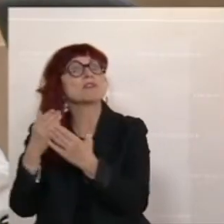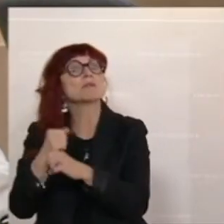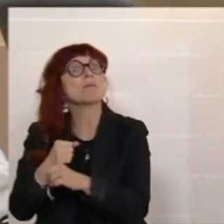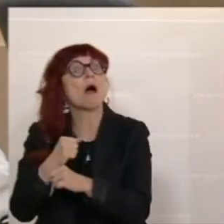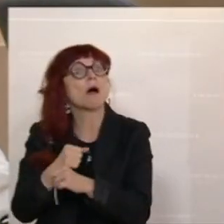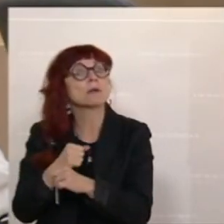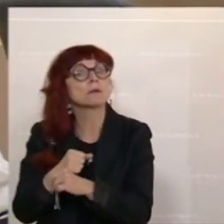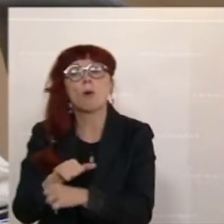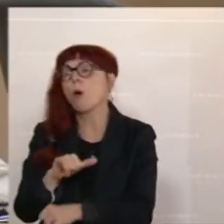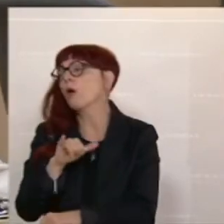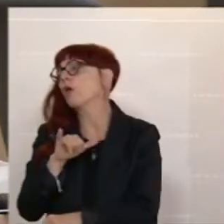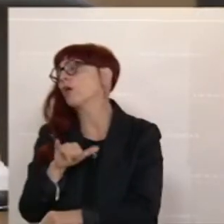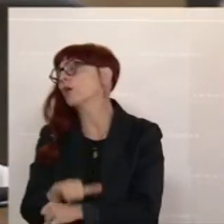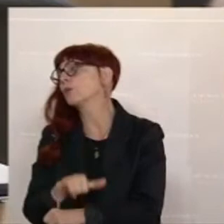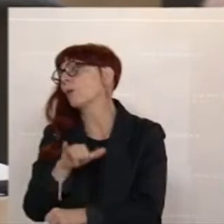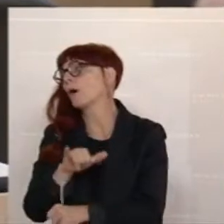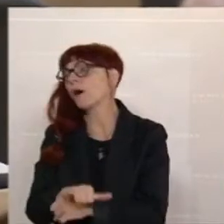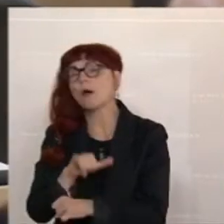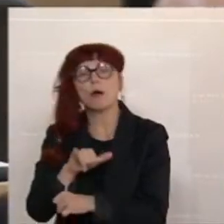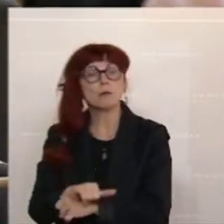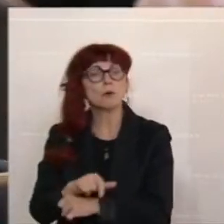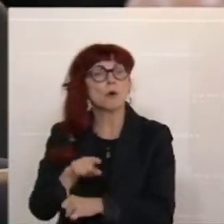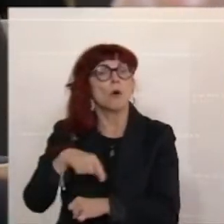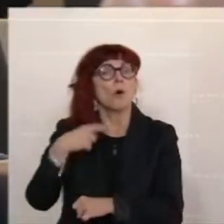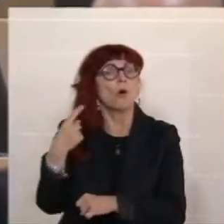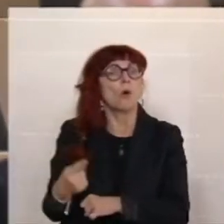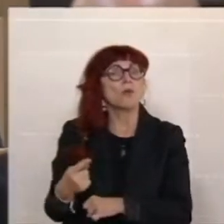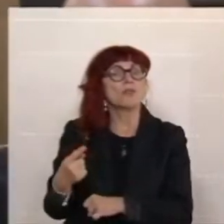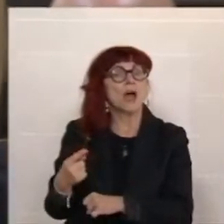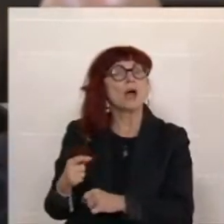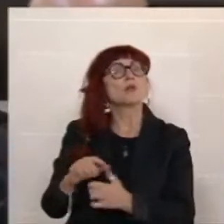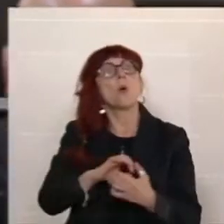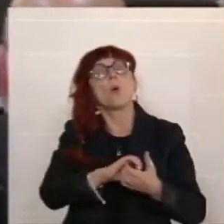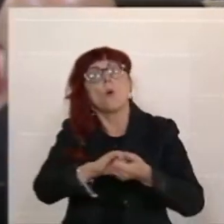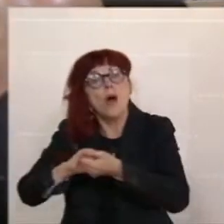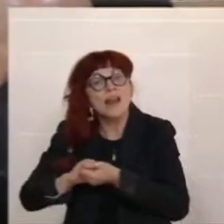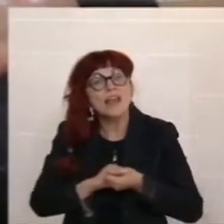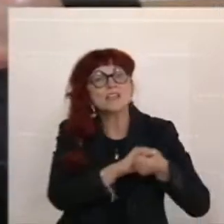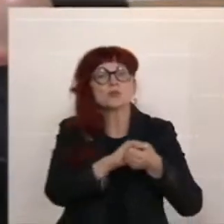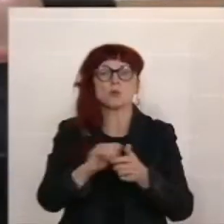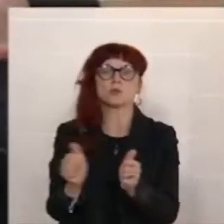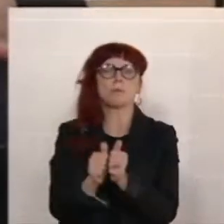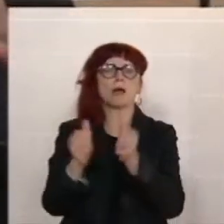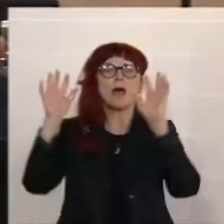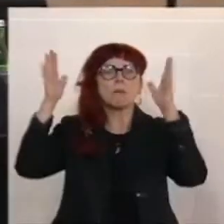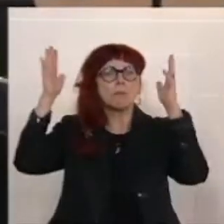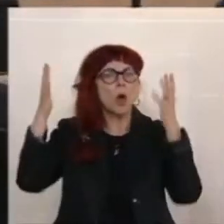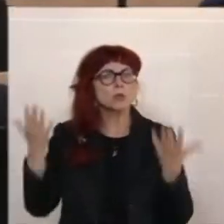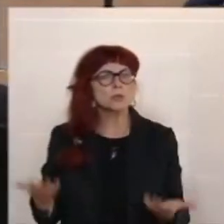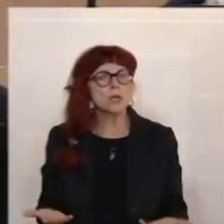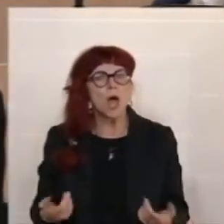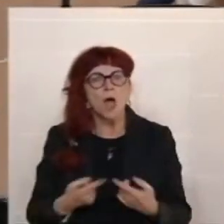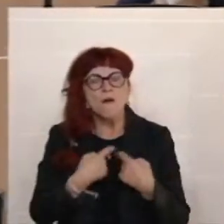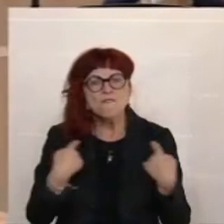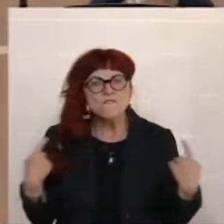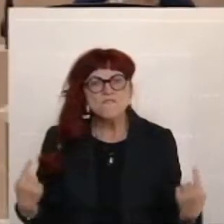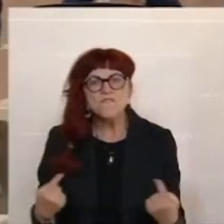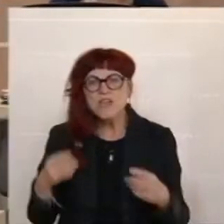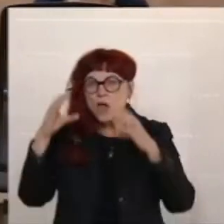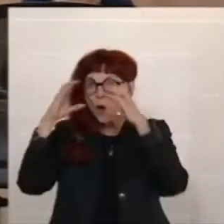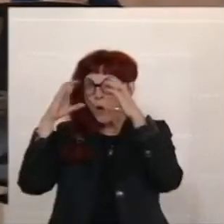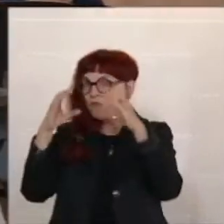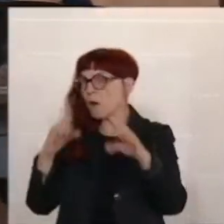Sie ignoriert das. Und dann applaudiert auch noch der Koalitionspartner. Wir haben bei der ÖVP bei solchen Sachen nie applaudiert, auch nie als